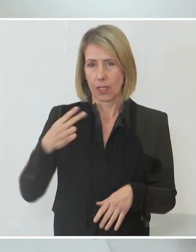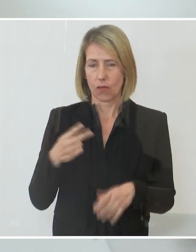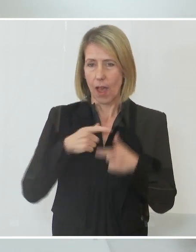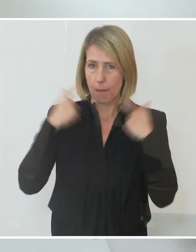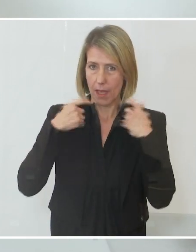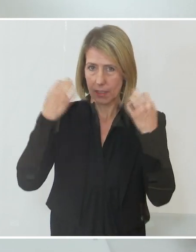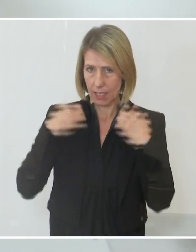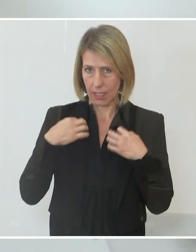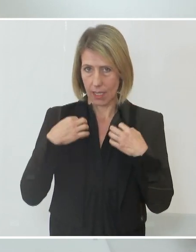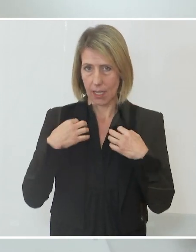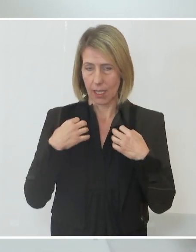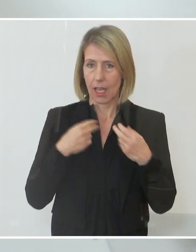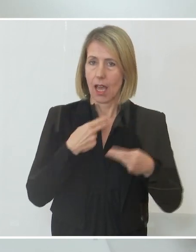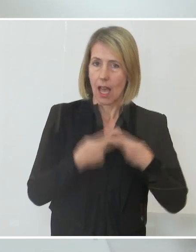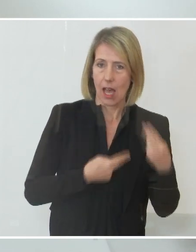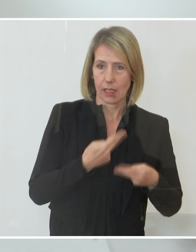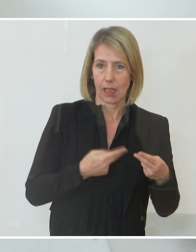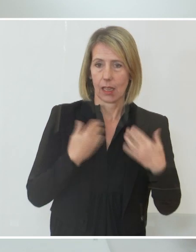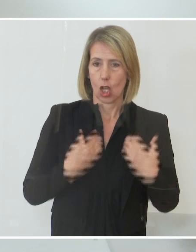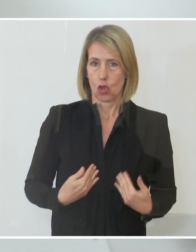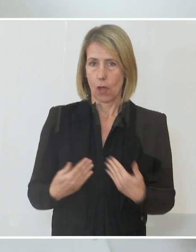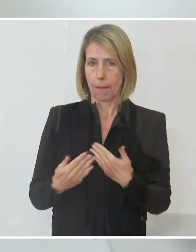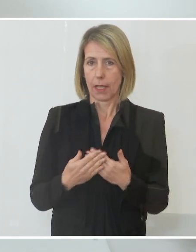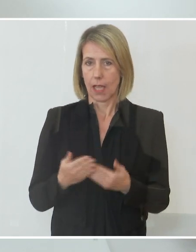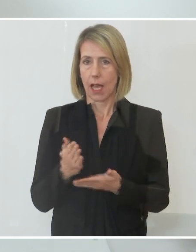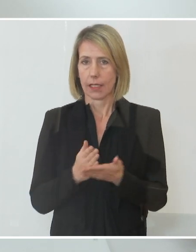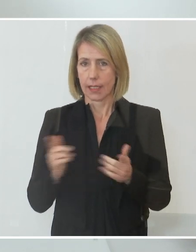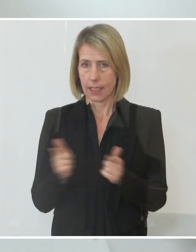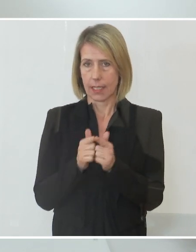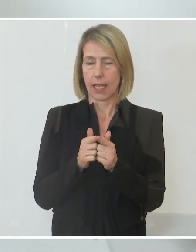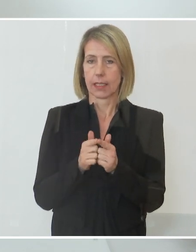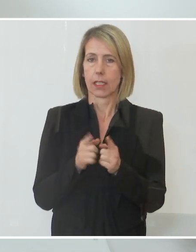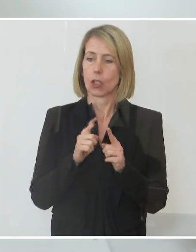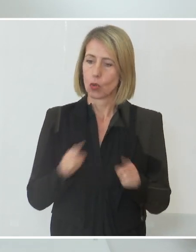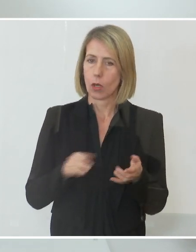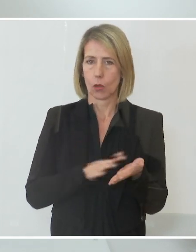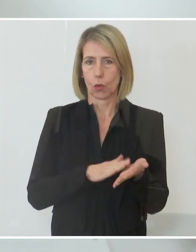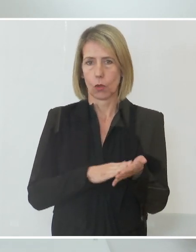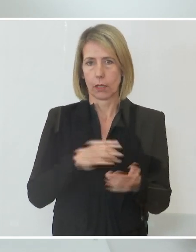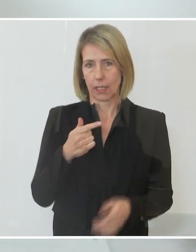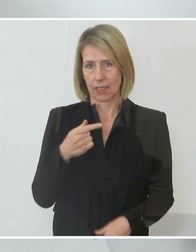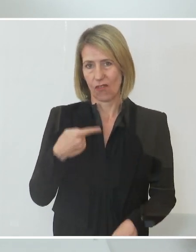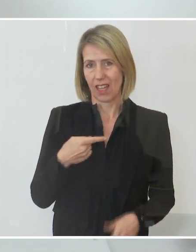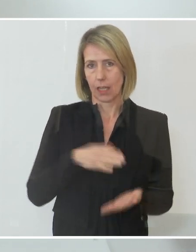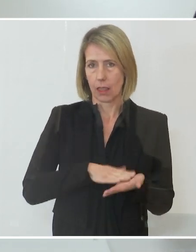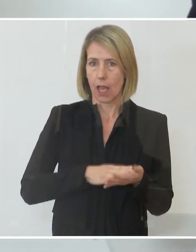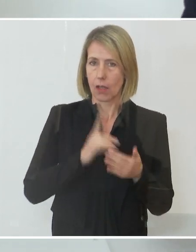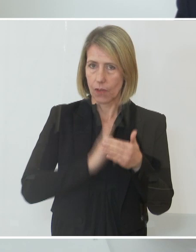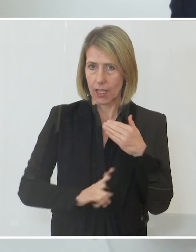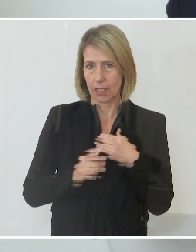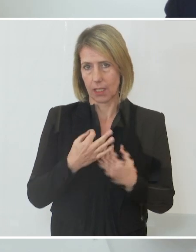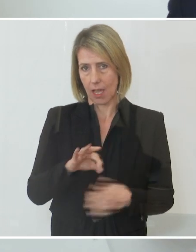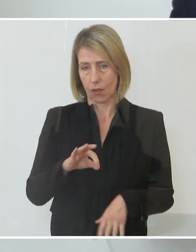Betriebsstätten des Handels sowie körpernahe Dienstleistungen dürfen nur mit einem gültigen 2G-Nachweis betreten werden.